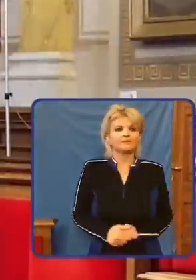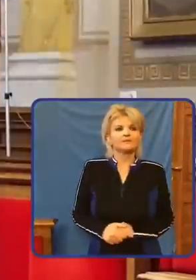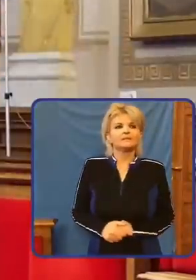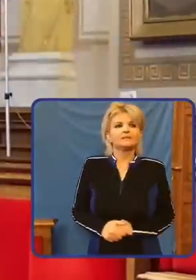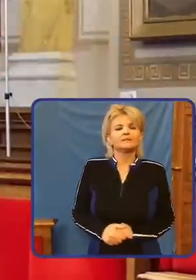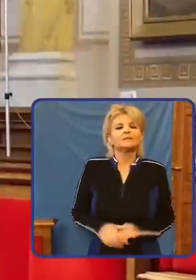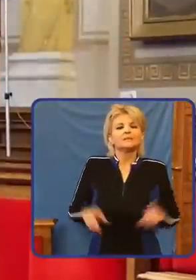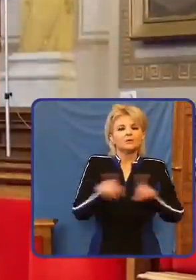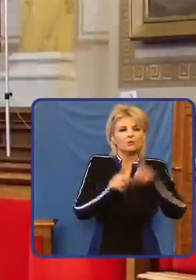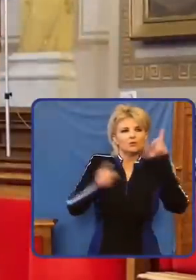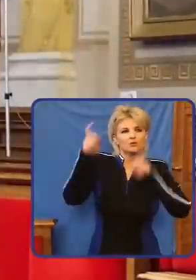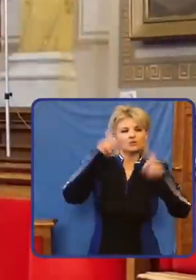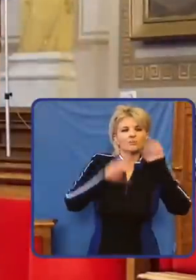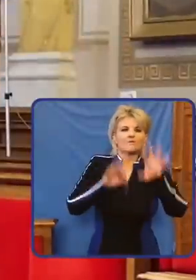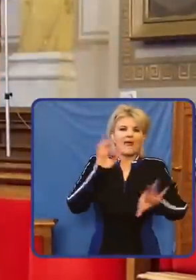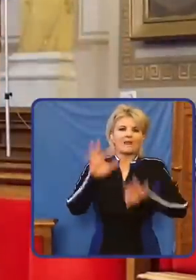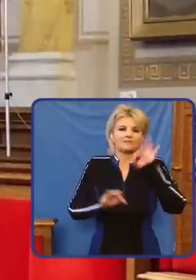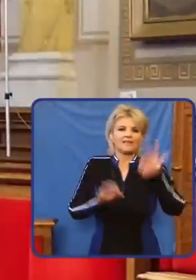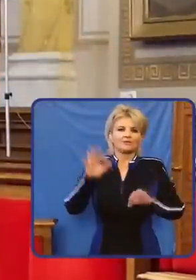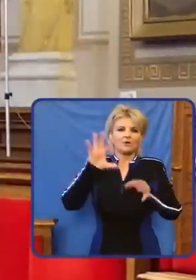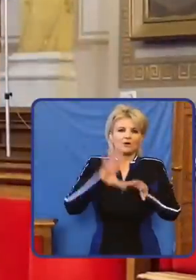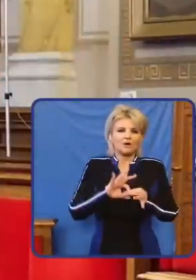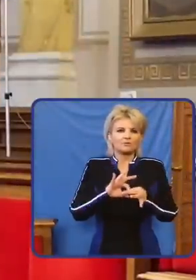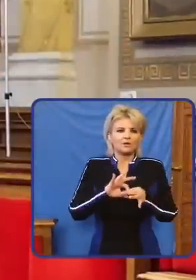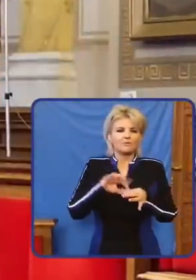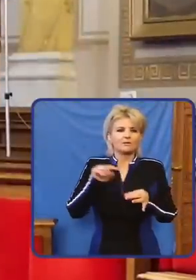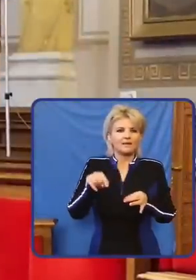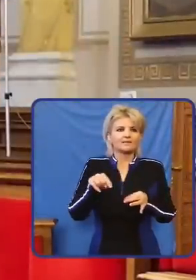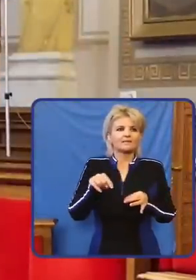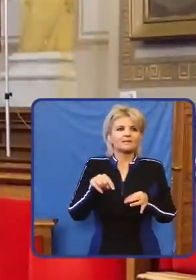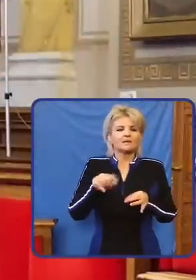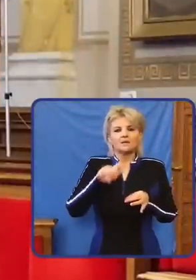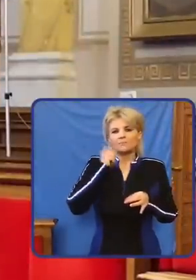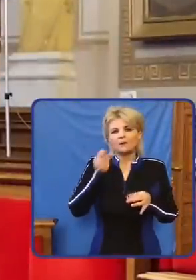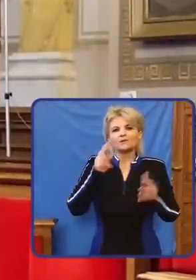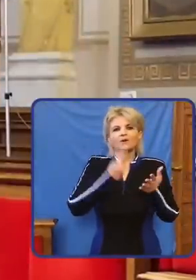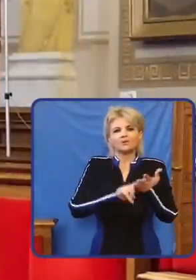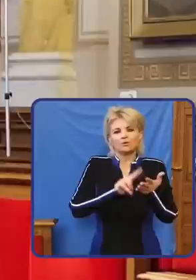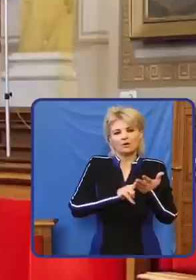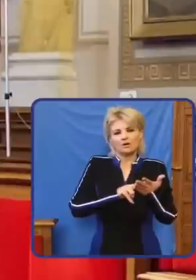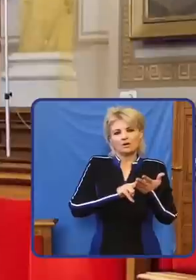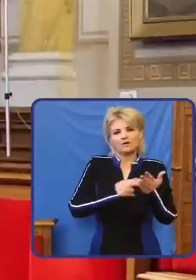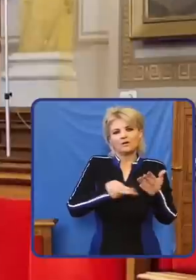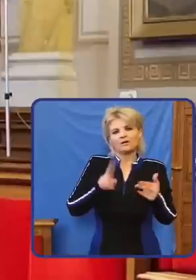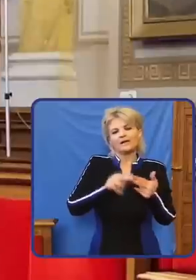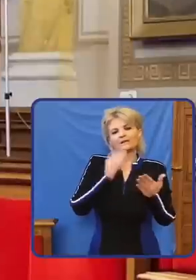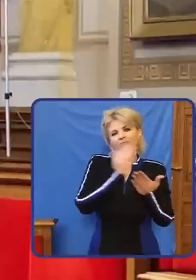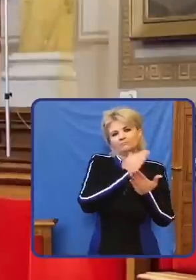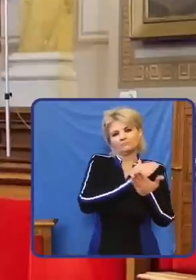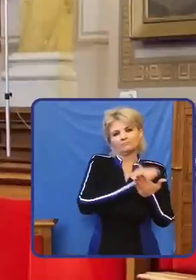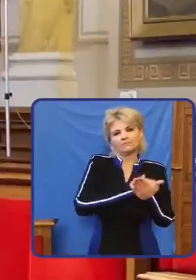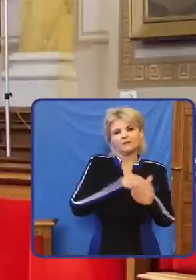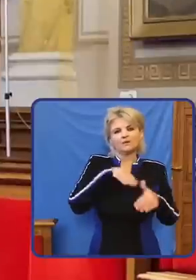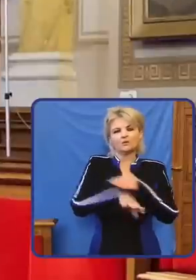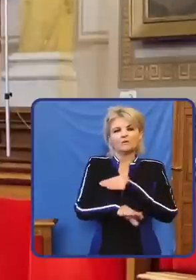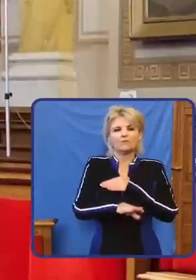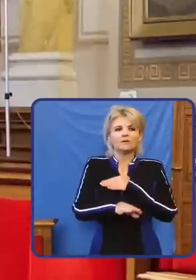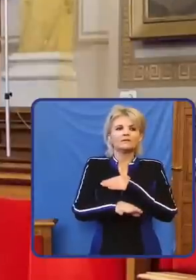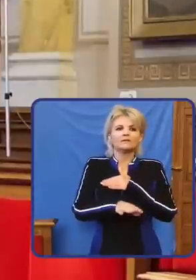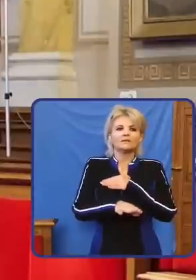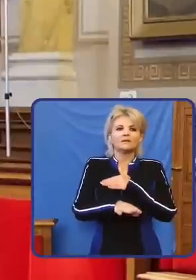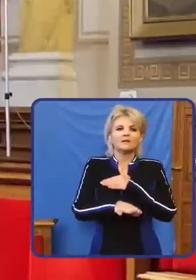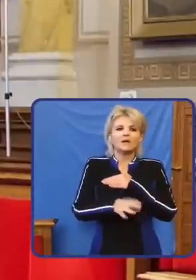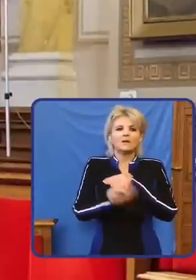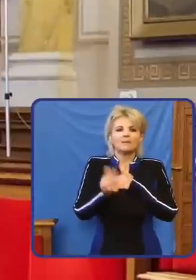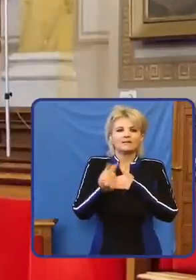Úgy gondolom, hogy a választásokkal kapcsolatban, ez konkrétan a magyar jogrend taglalja, hogy külföldi pénzeket választási kampányban nem